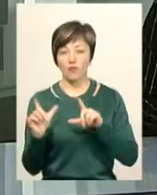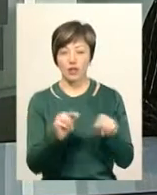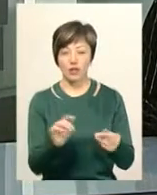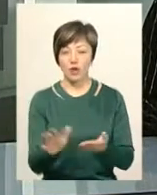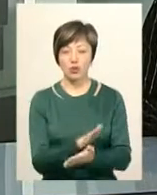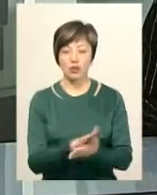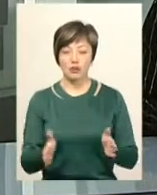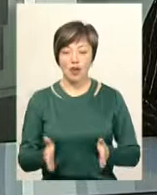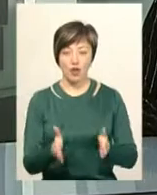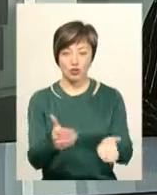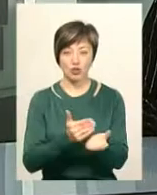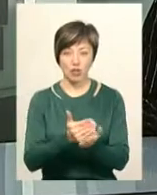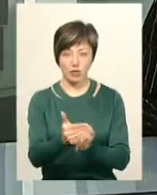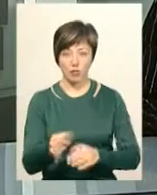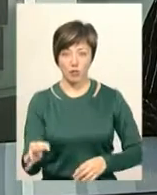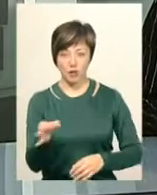розчистки автошляхів області.